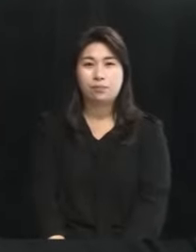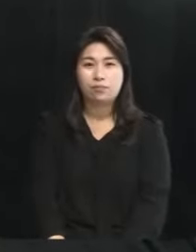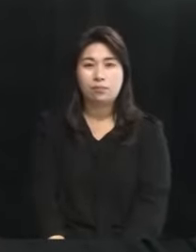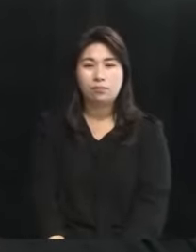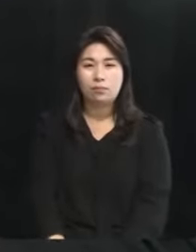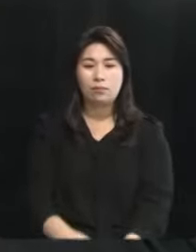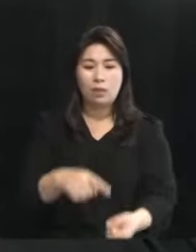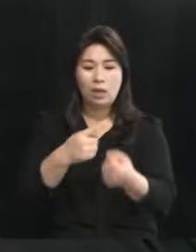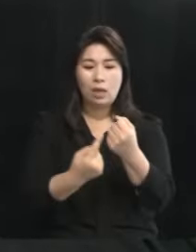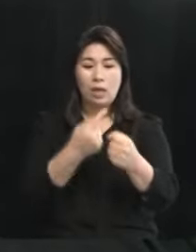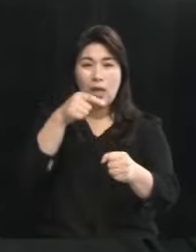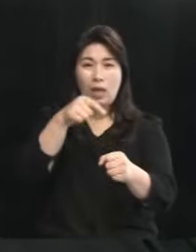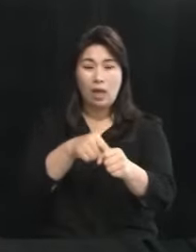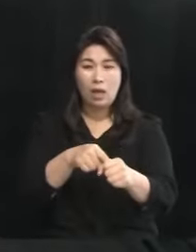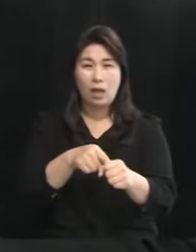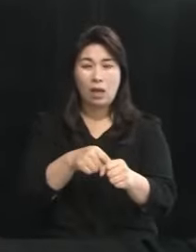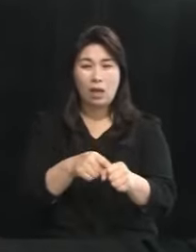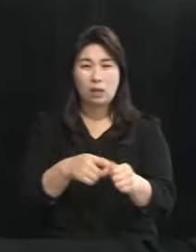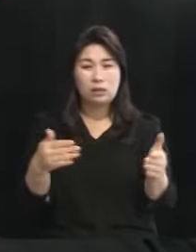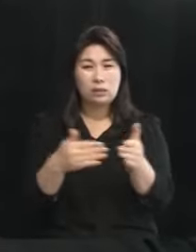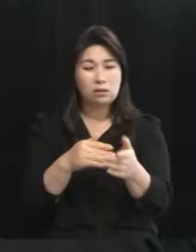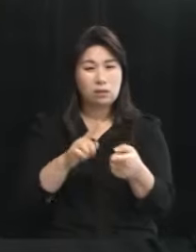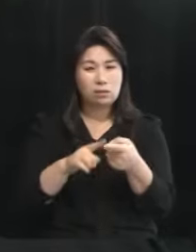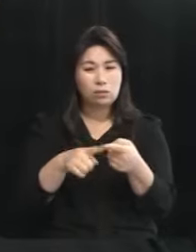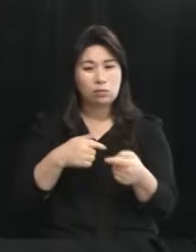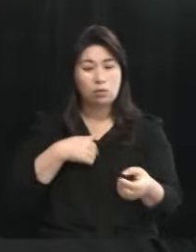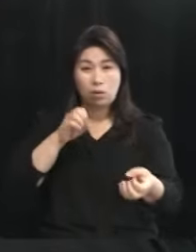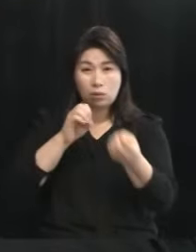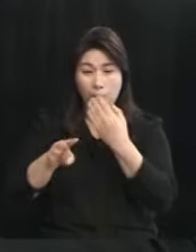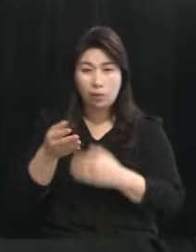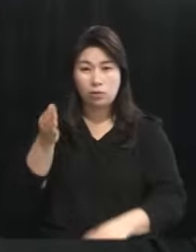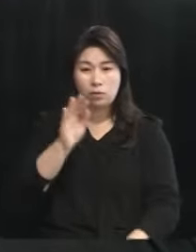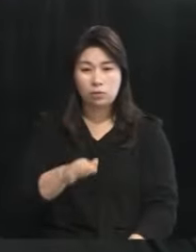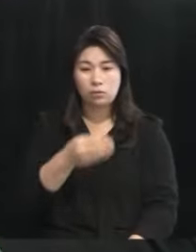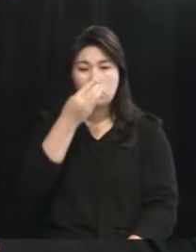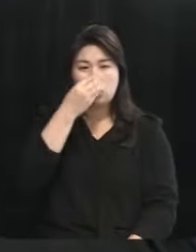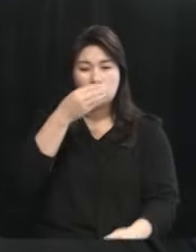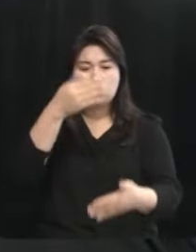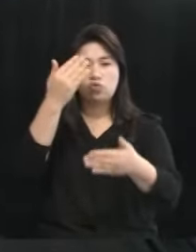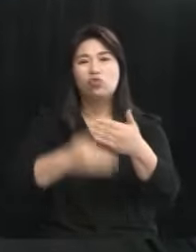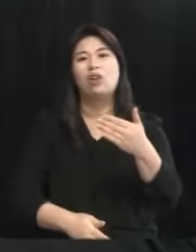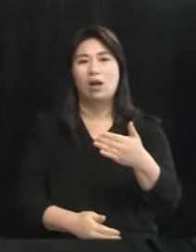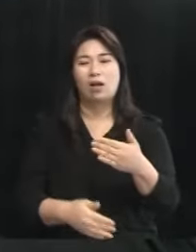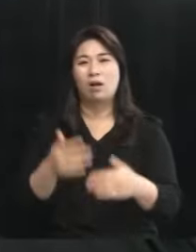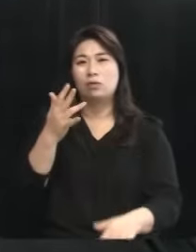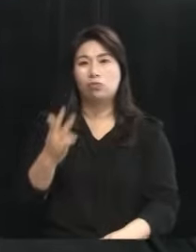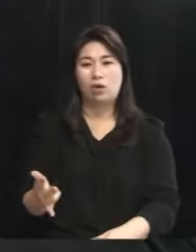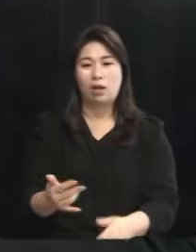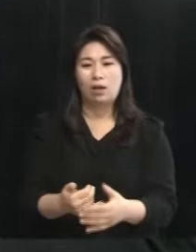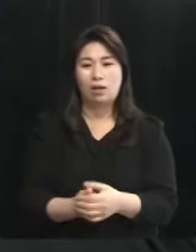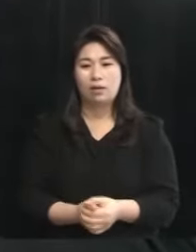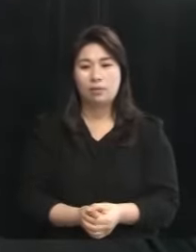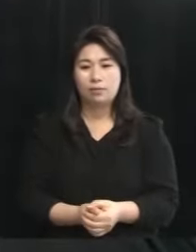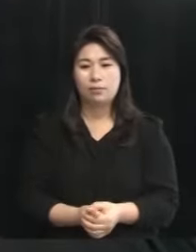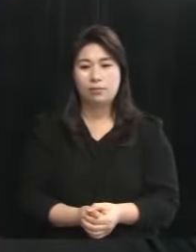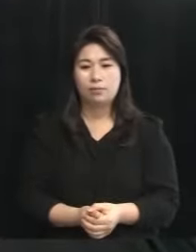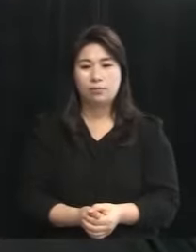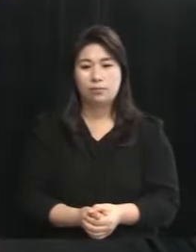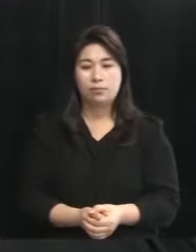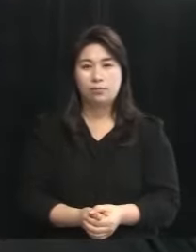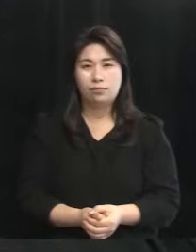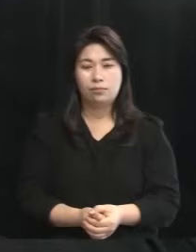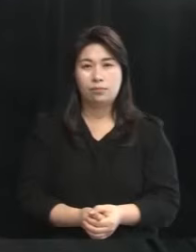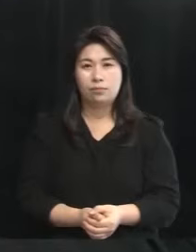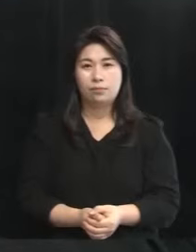탈핵기후위기 행동 부분에 문의해보세요 제가 답변을 했는데 누락을 시켰어요 이 부분은 팩트를 정확히 파악을 했으면